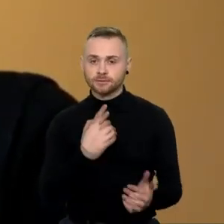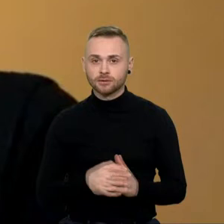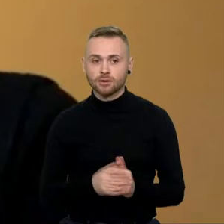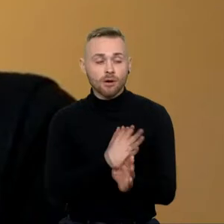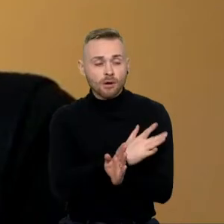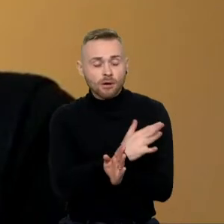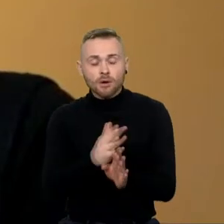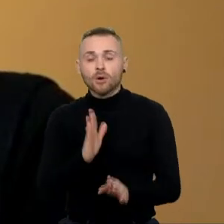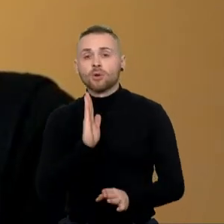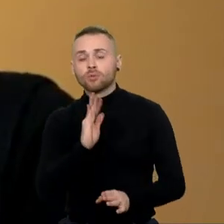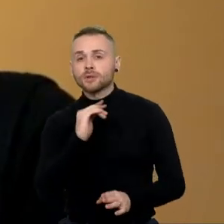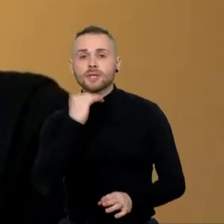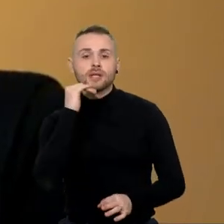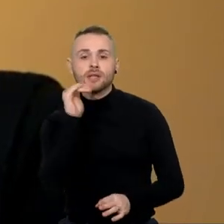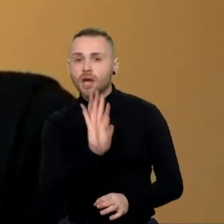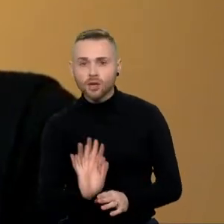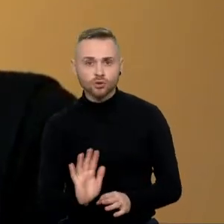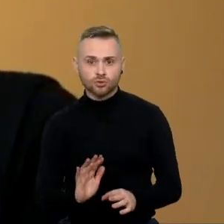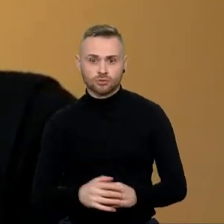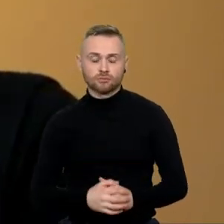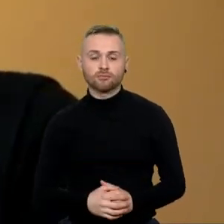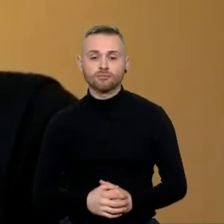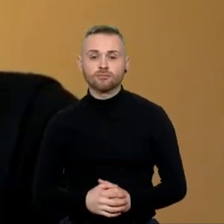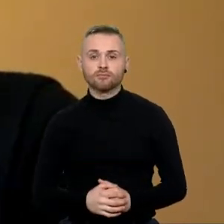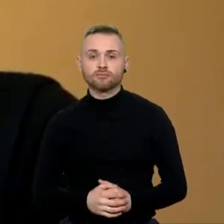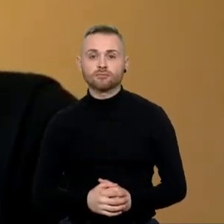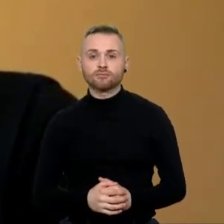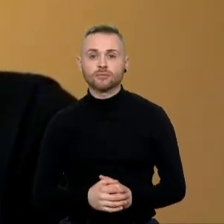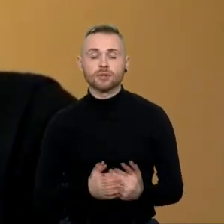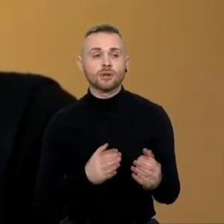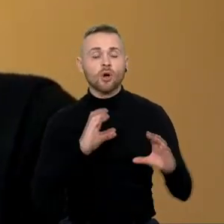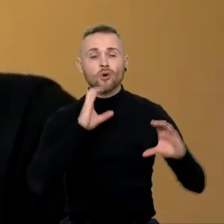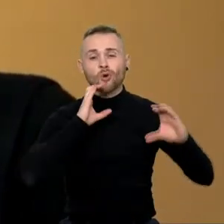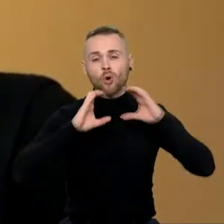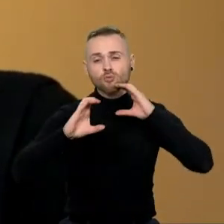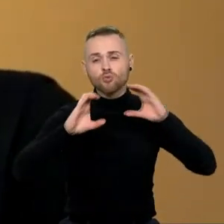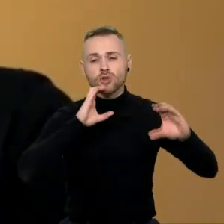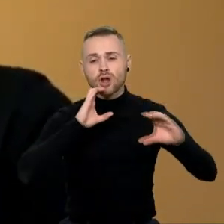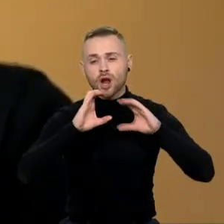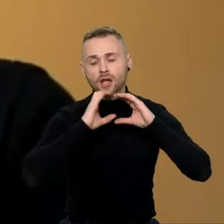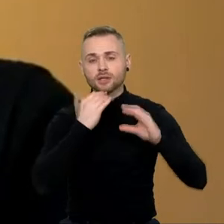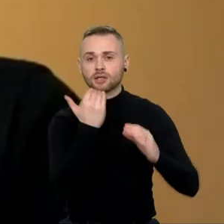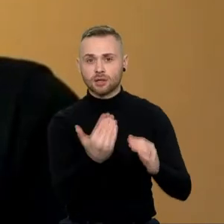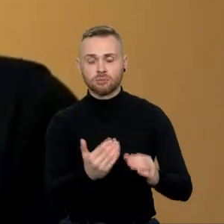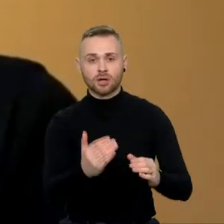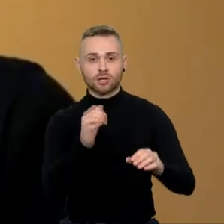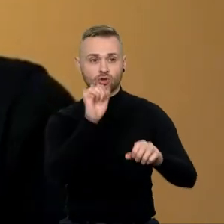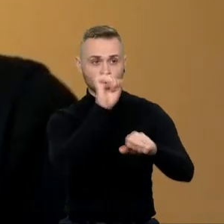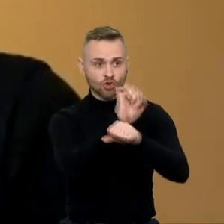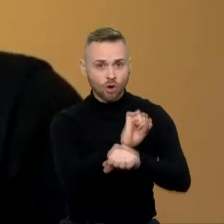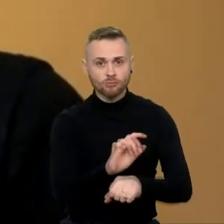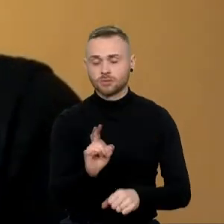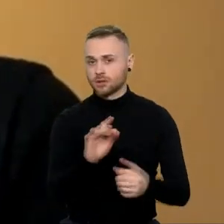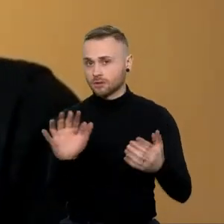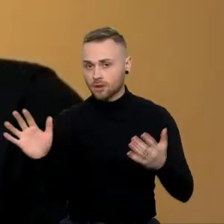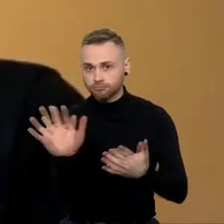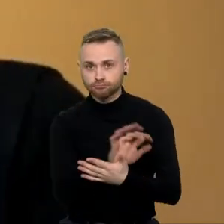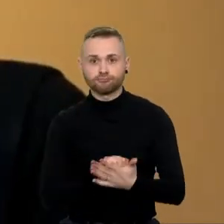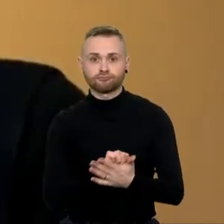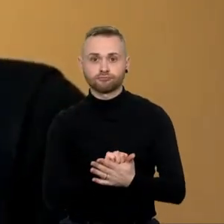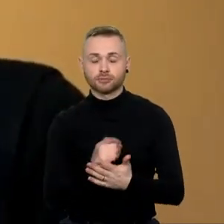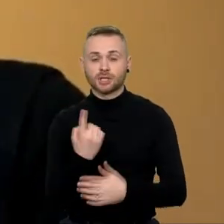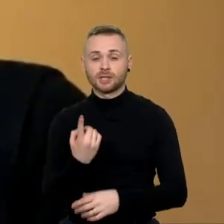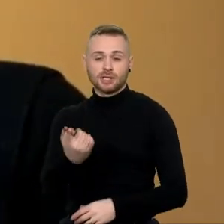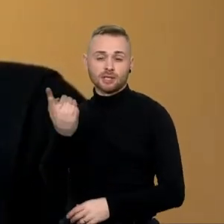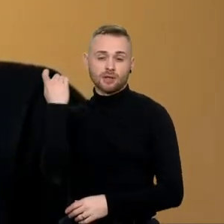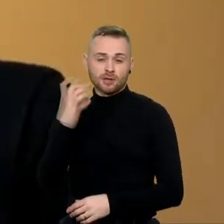burbulų, paskalų ir taip toliau. Tai komunikacijų ne taip kad užstrigusi, bet sužlugusi. Esu jau prieš gerą savaitę